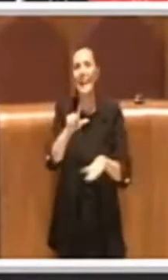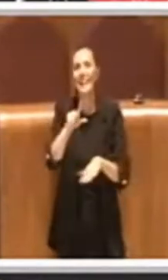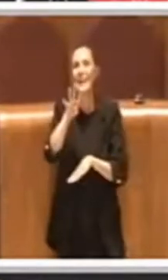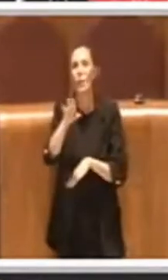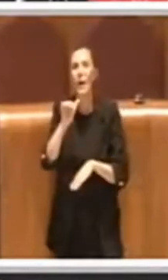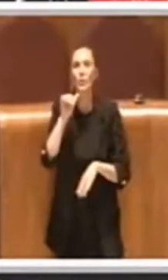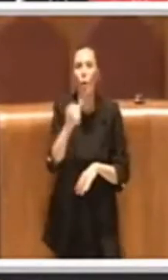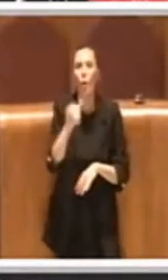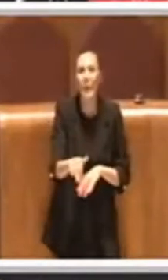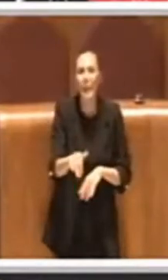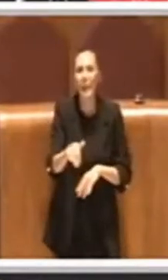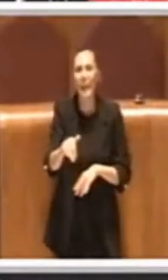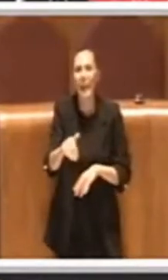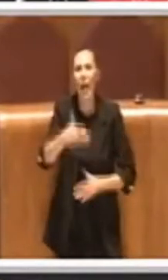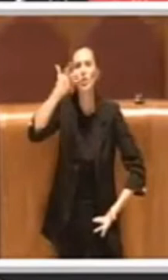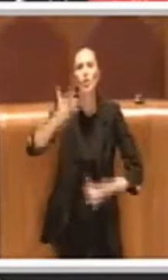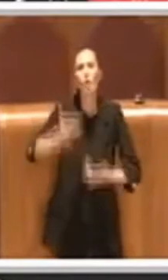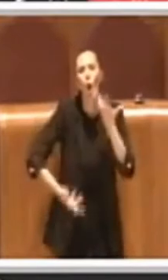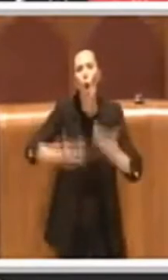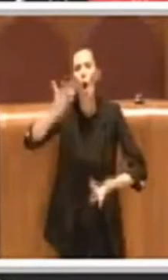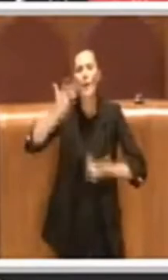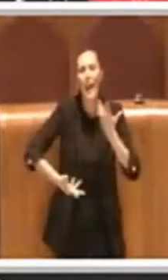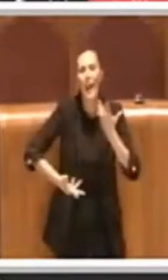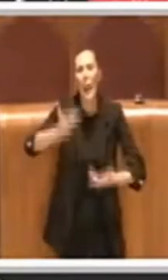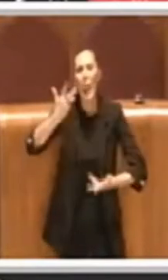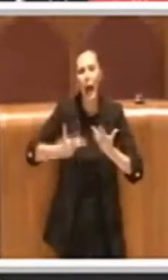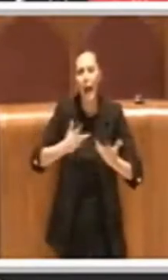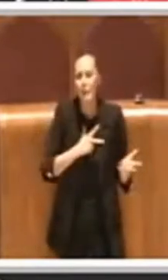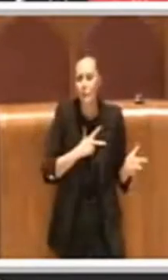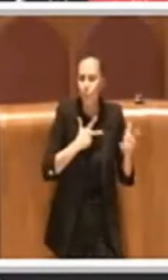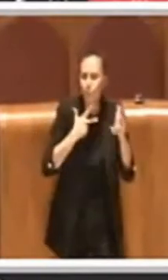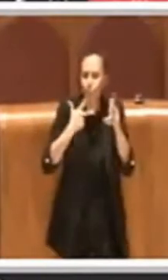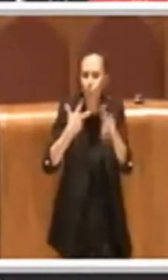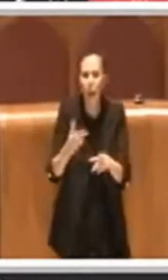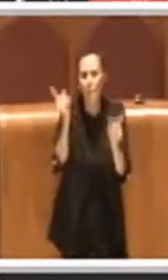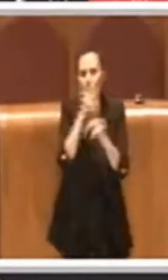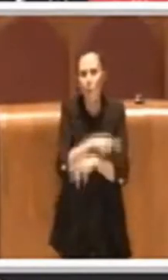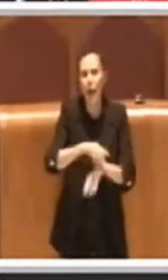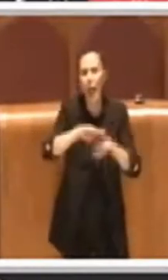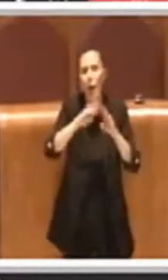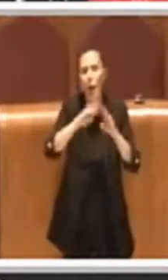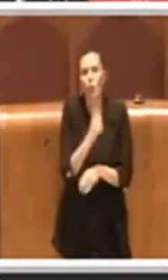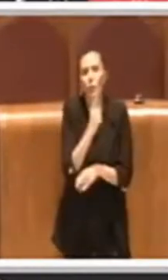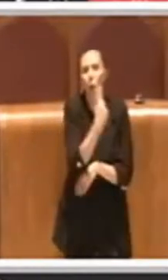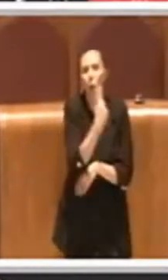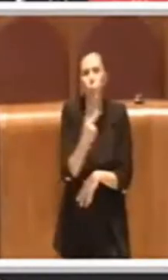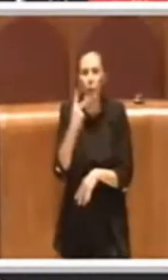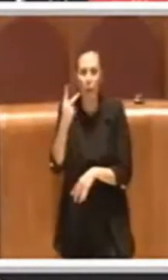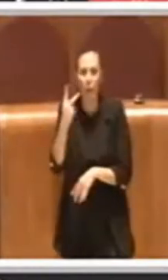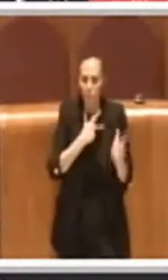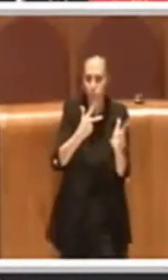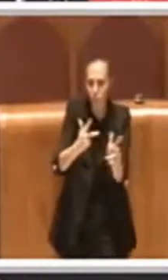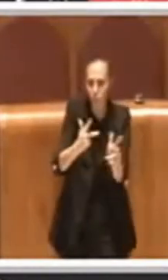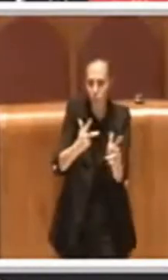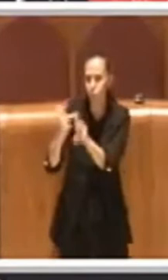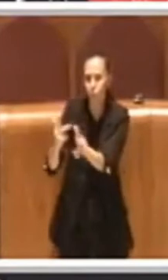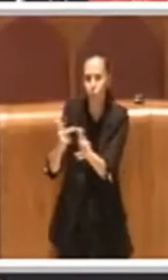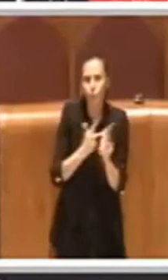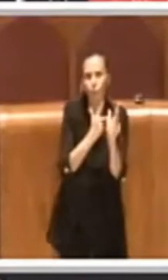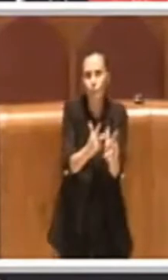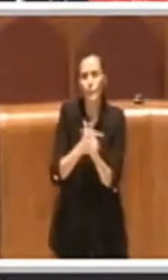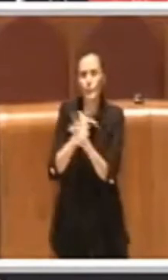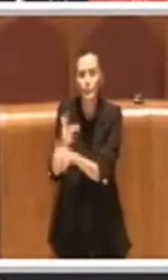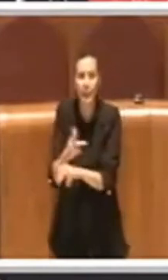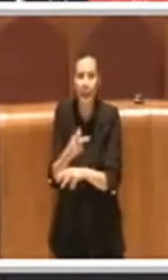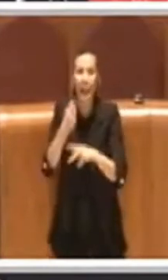tonnellate che vanno adesso in Malagrotta 1 e 2. Per cui dire di poter